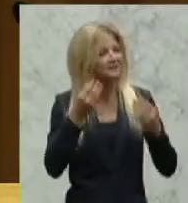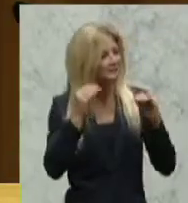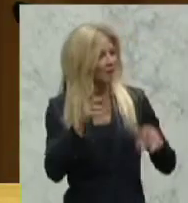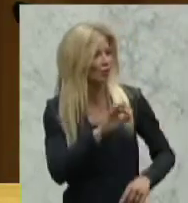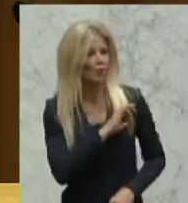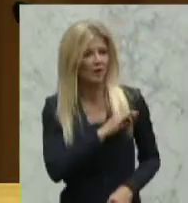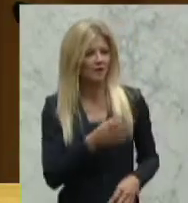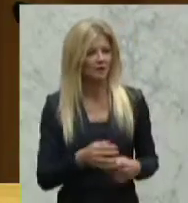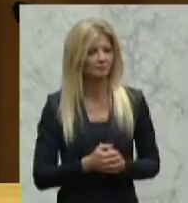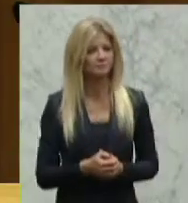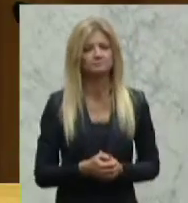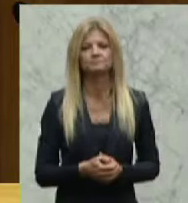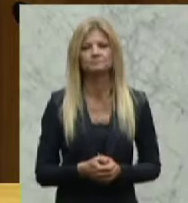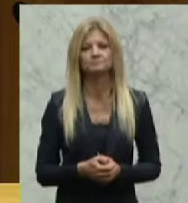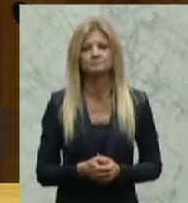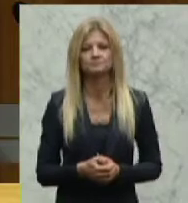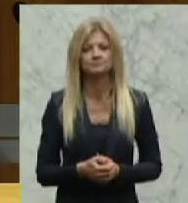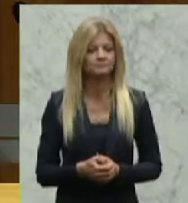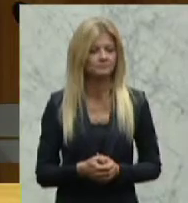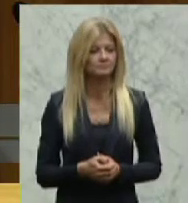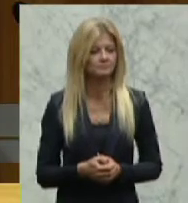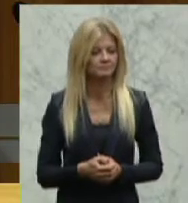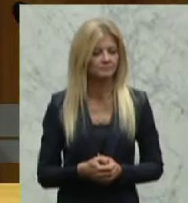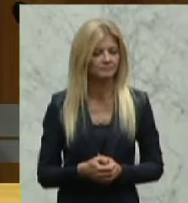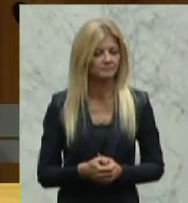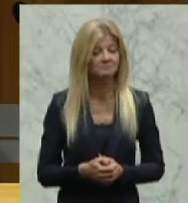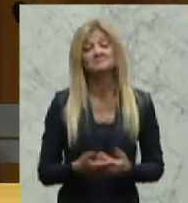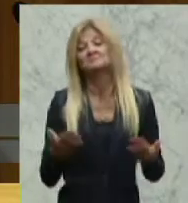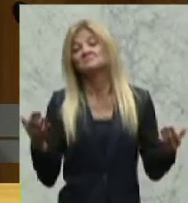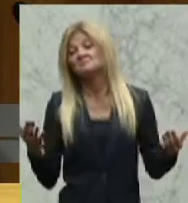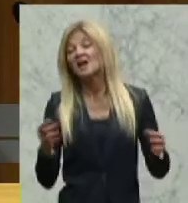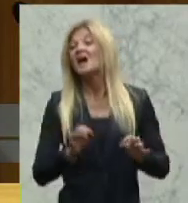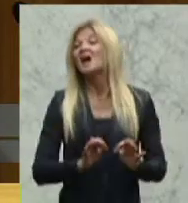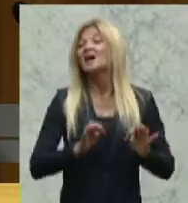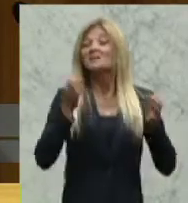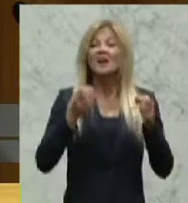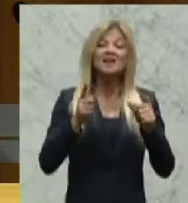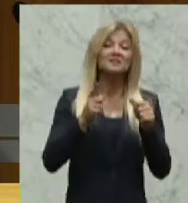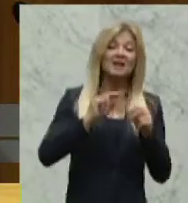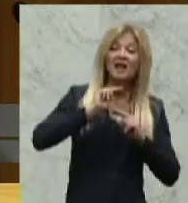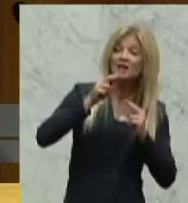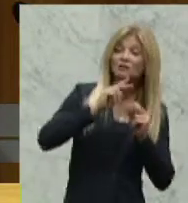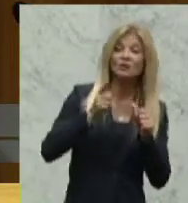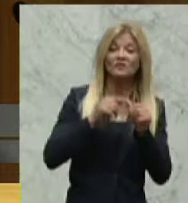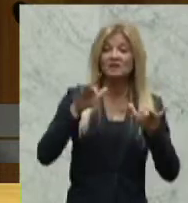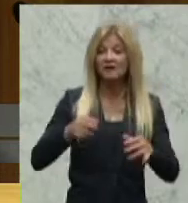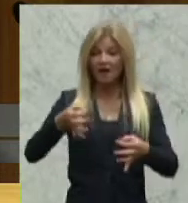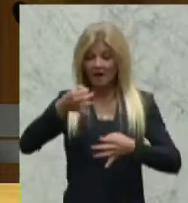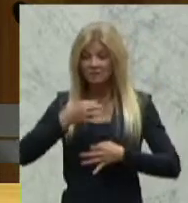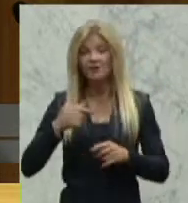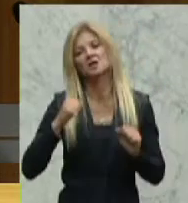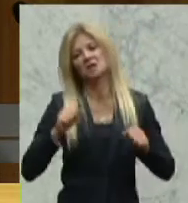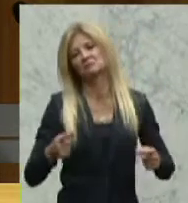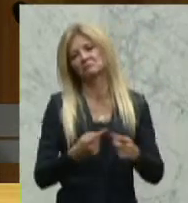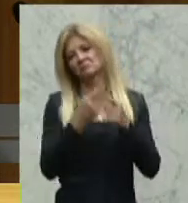Qualität von Anfragen oder, sage ich einmal, Antworten kann man streiten. In diesem Fall kann ich aber sagen, dass